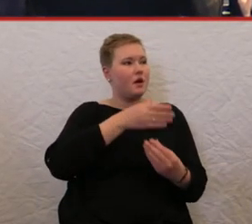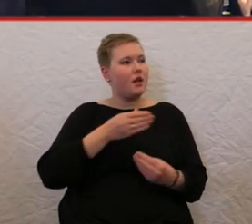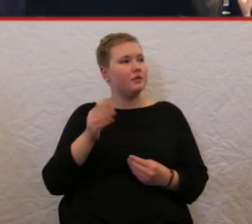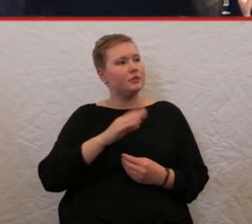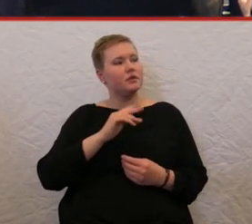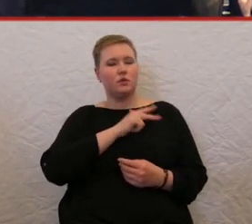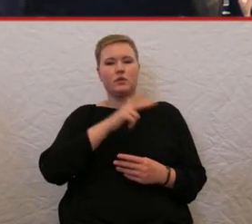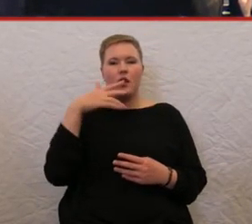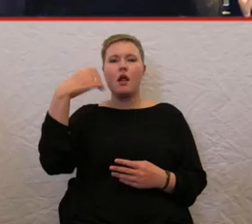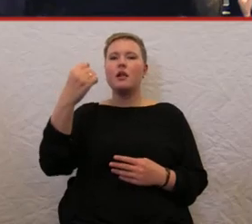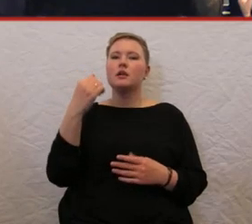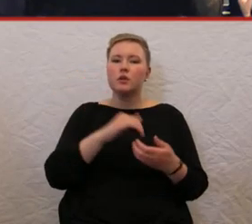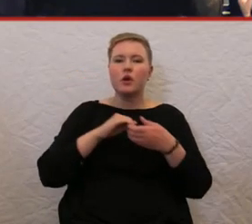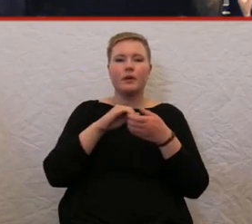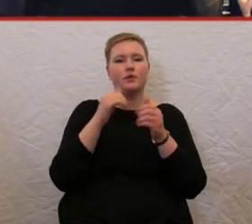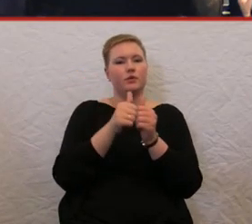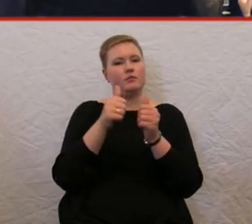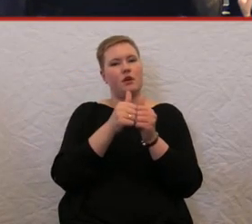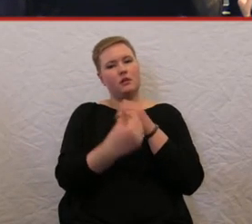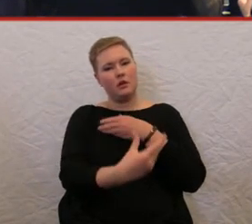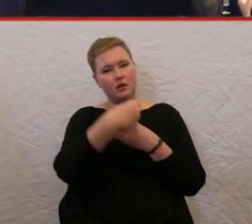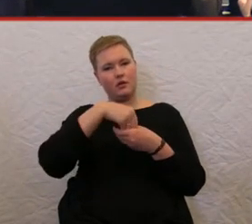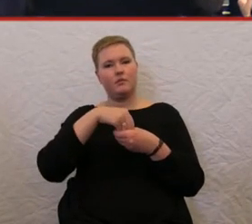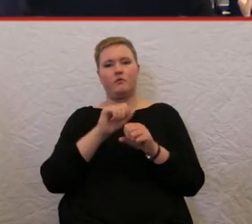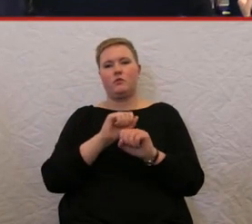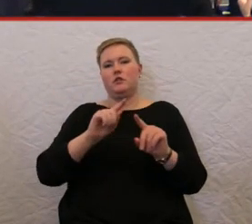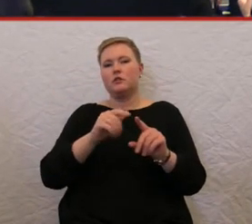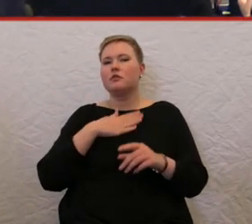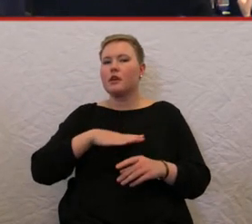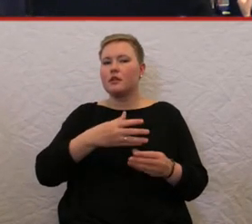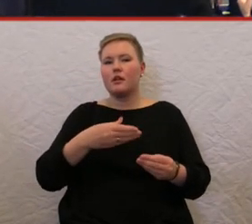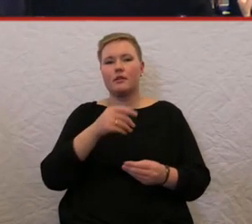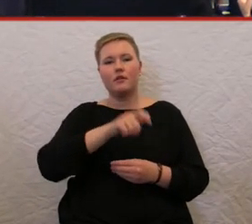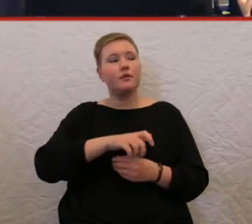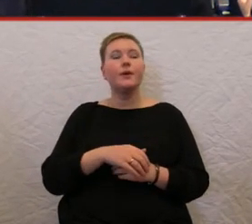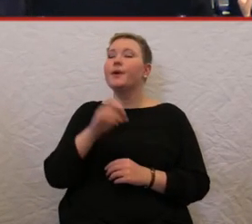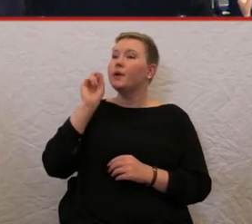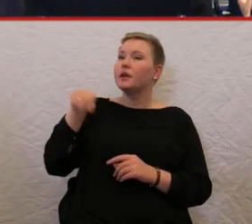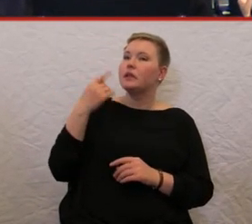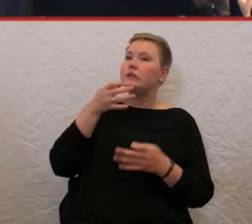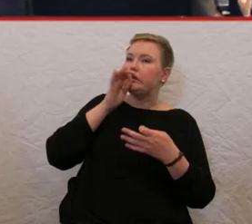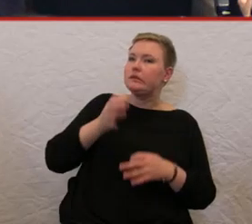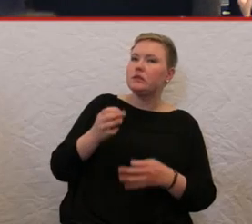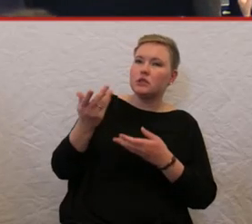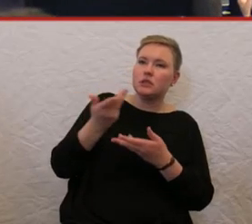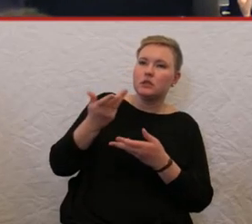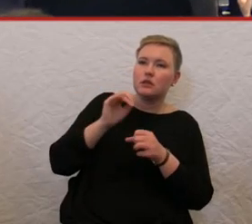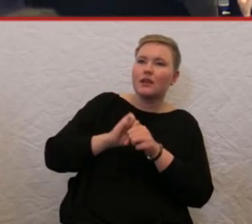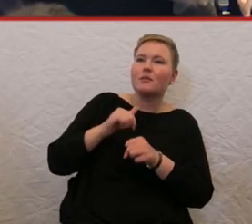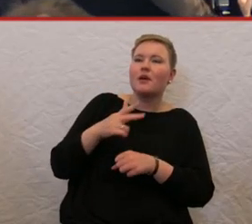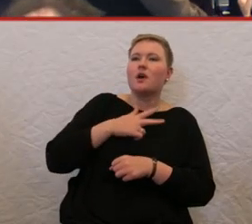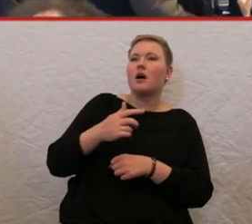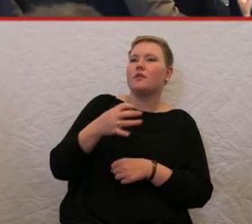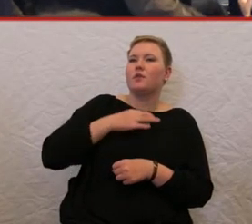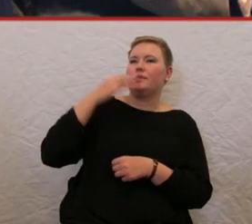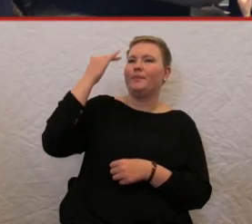als Kooperationspartner auch bei diesem Projekt dabei zu sein. Wir können ja mal im Detail darüber reden, aber ich frage mich, warum das so ein